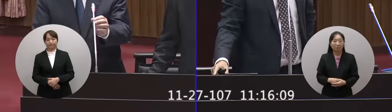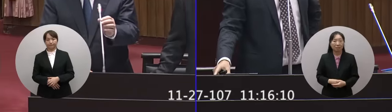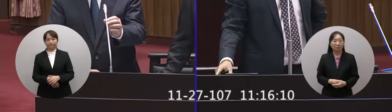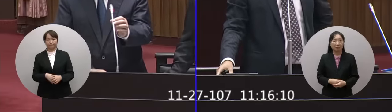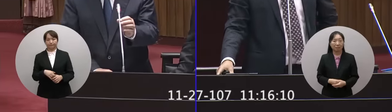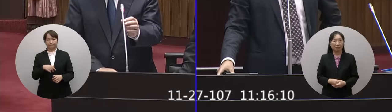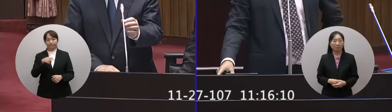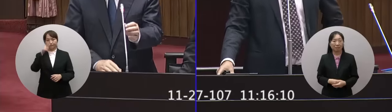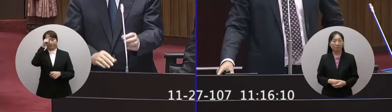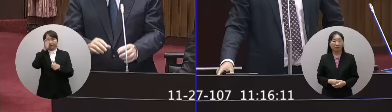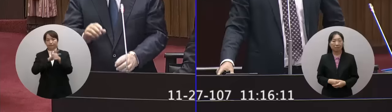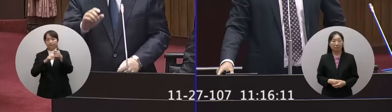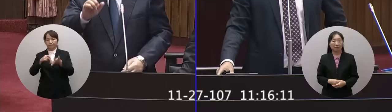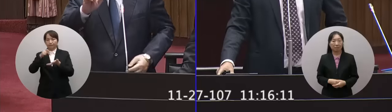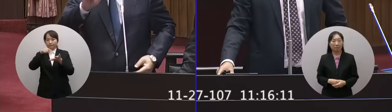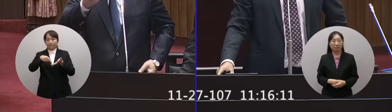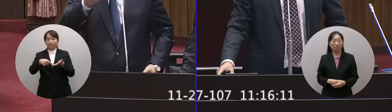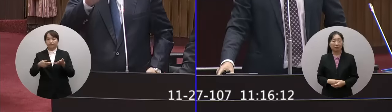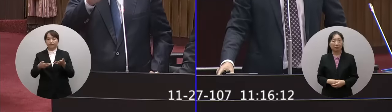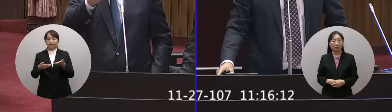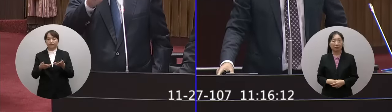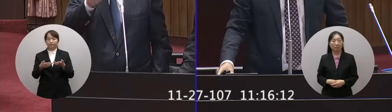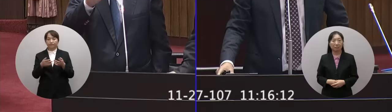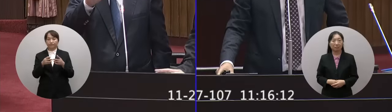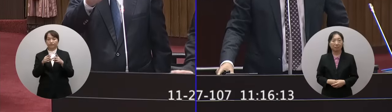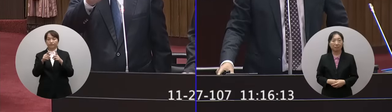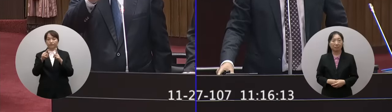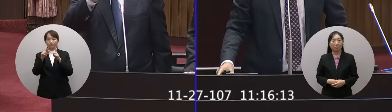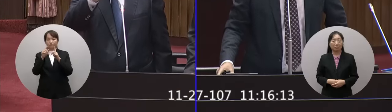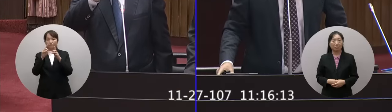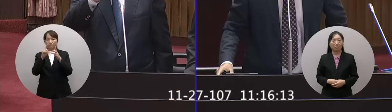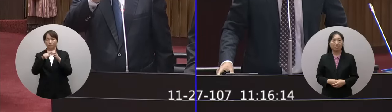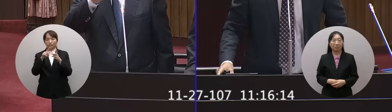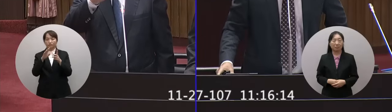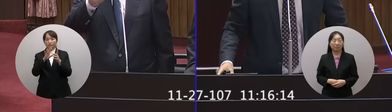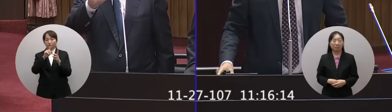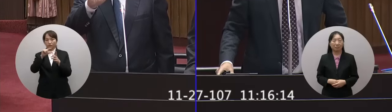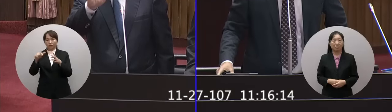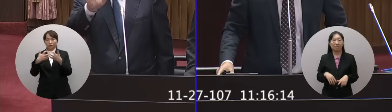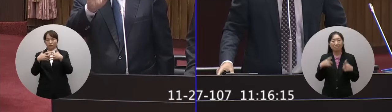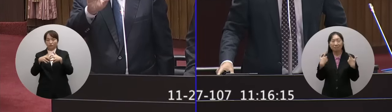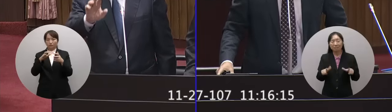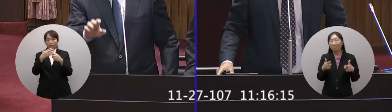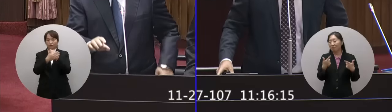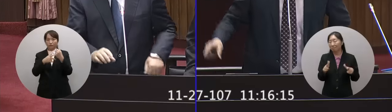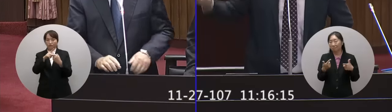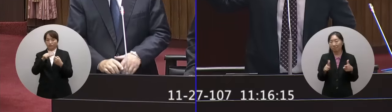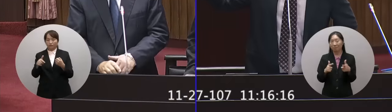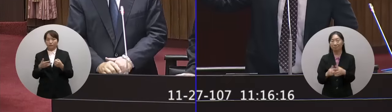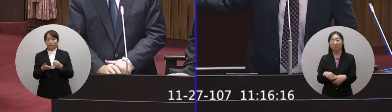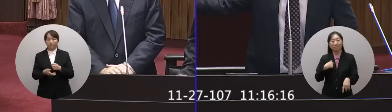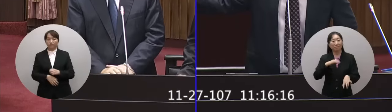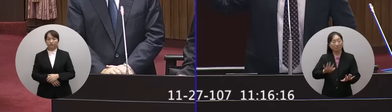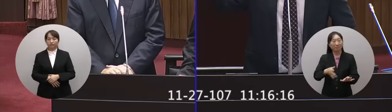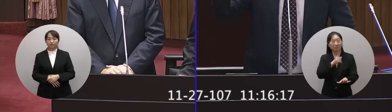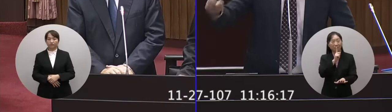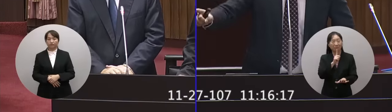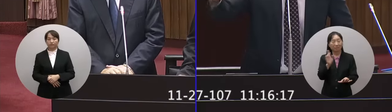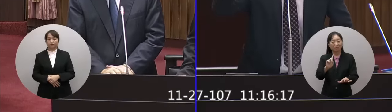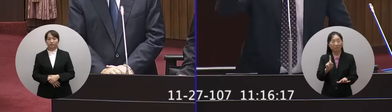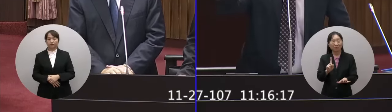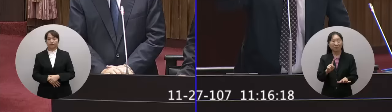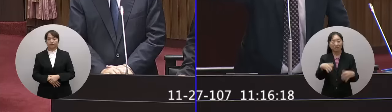黃委員所提的是這一個中空師母的這一個保養連線不是我講的就是